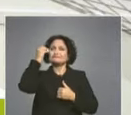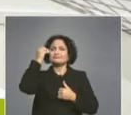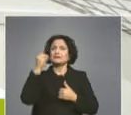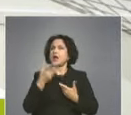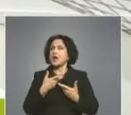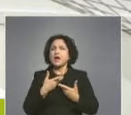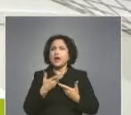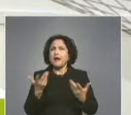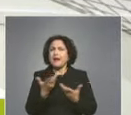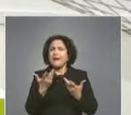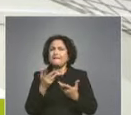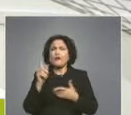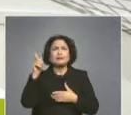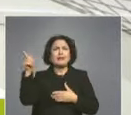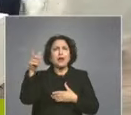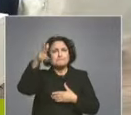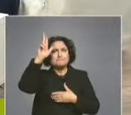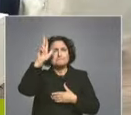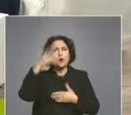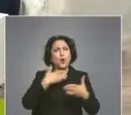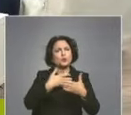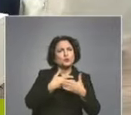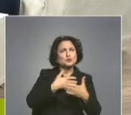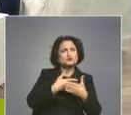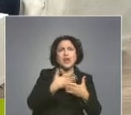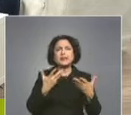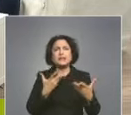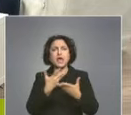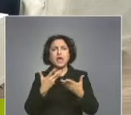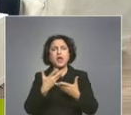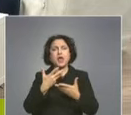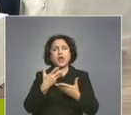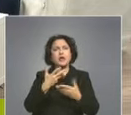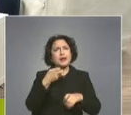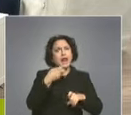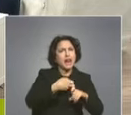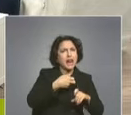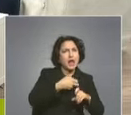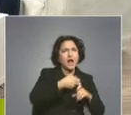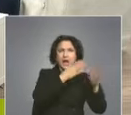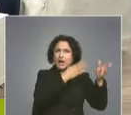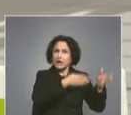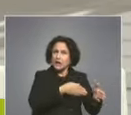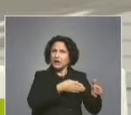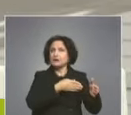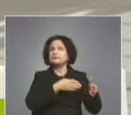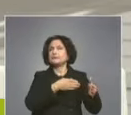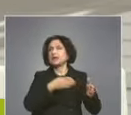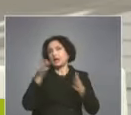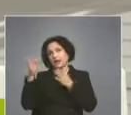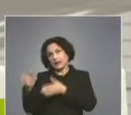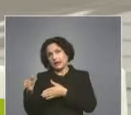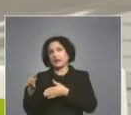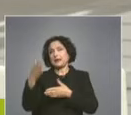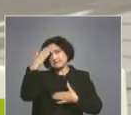там? Отношението лекар, пациент, например. Да, това е една друга разлика, която открих. Аз